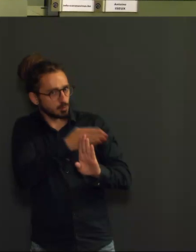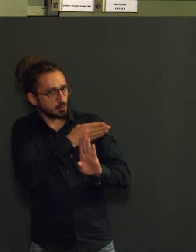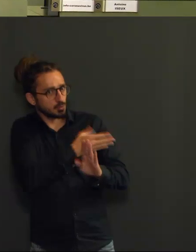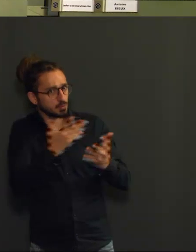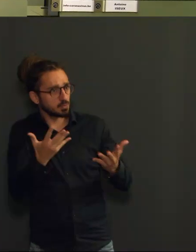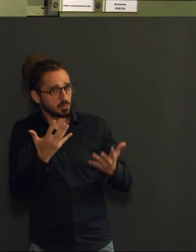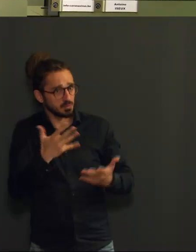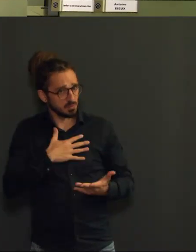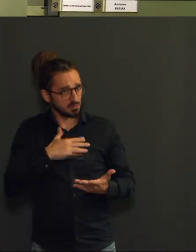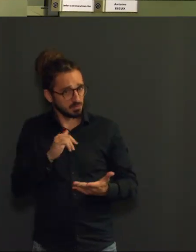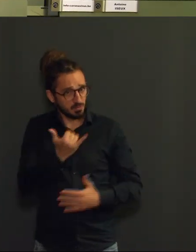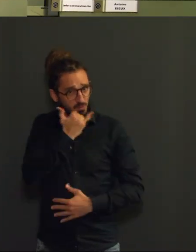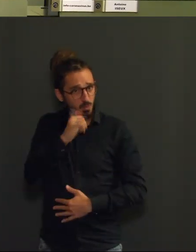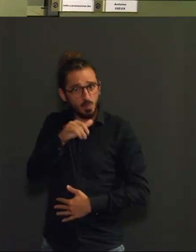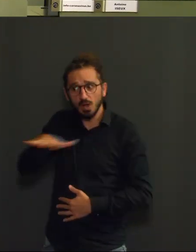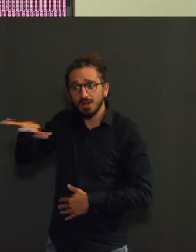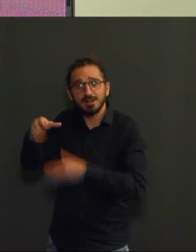nombre de tests effectués?